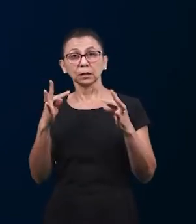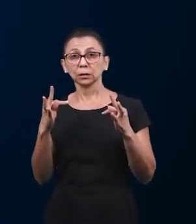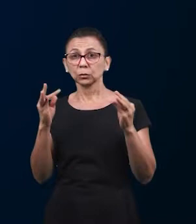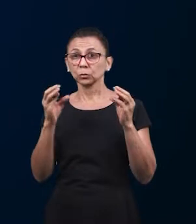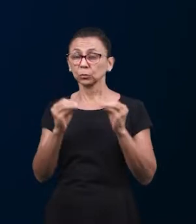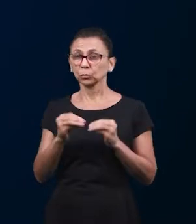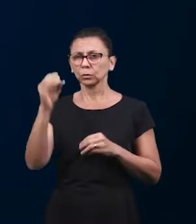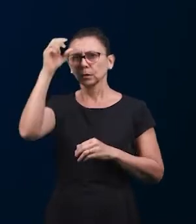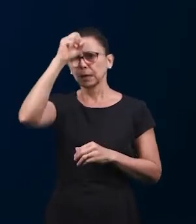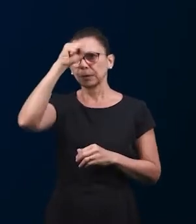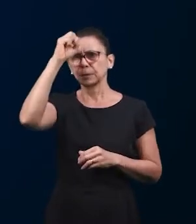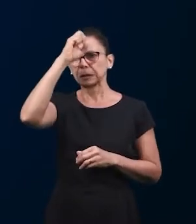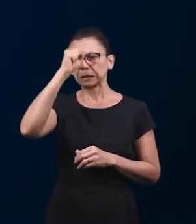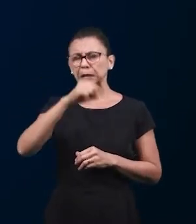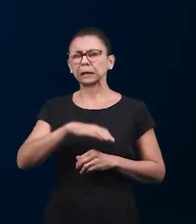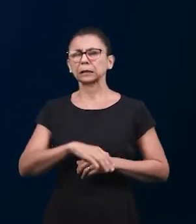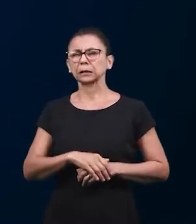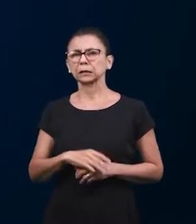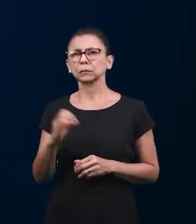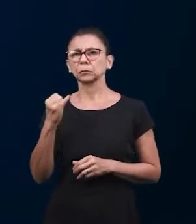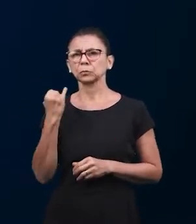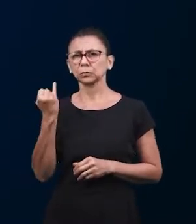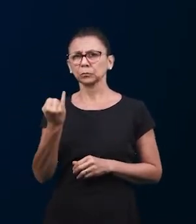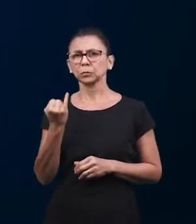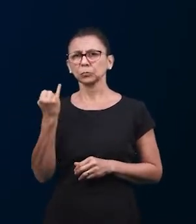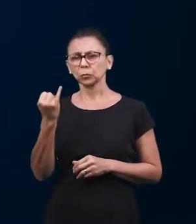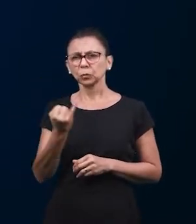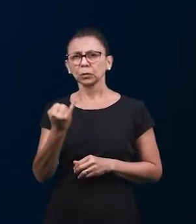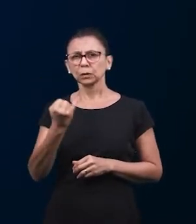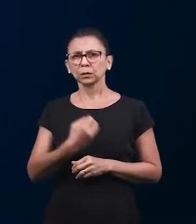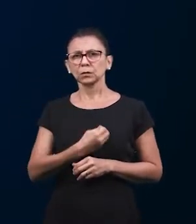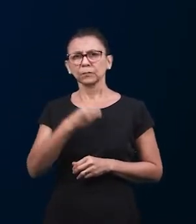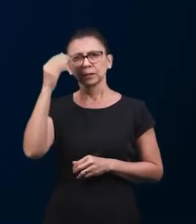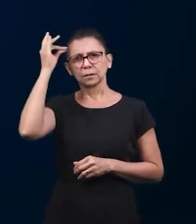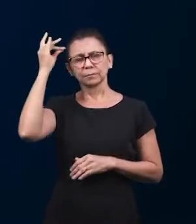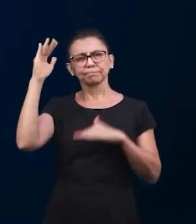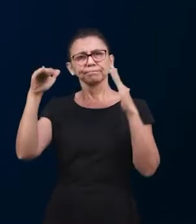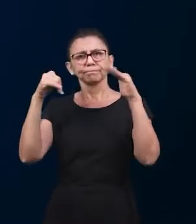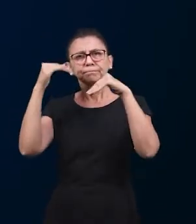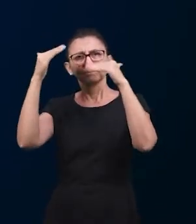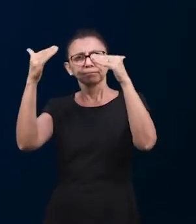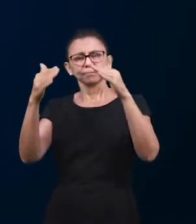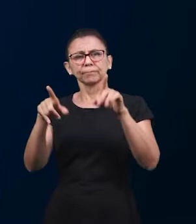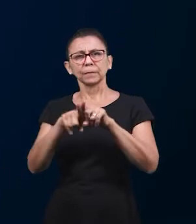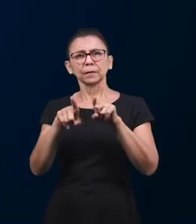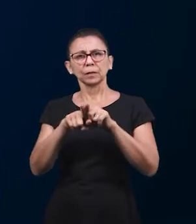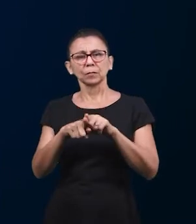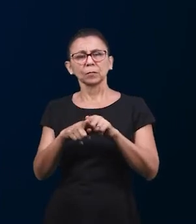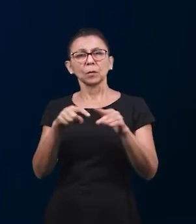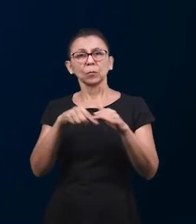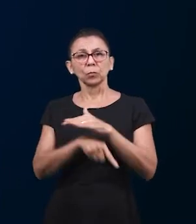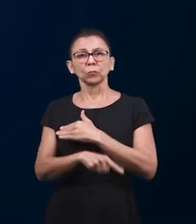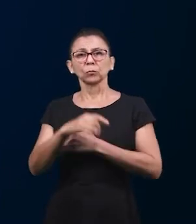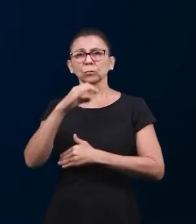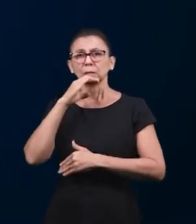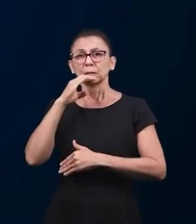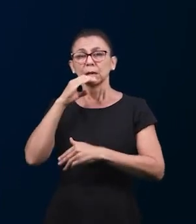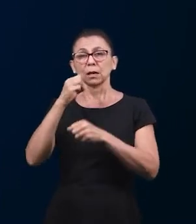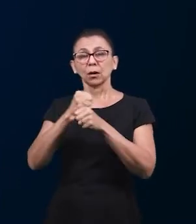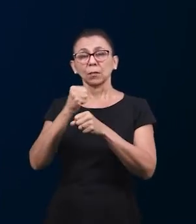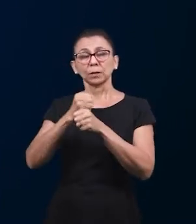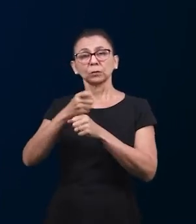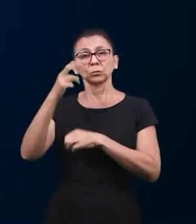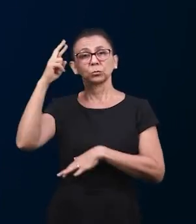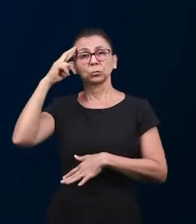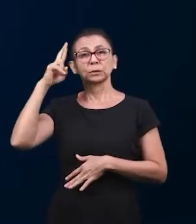эти учения, и давайте применять все то, чему мы учимся, потому что это несет нам великий рост,